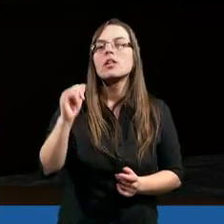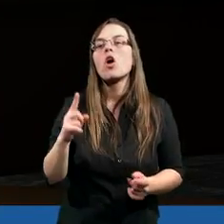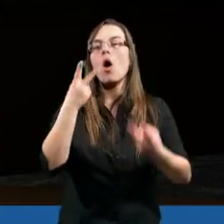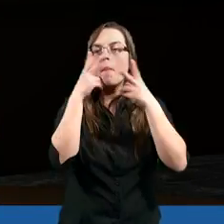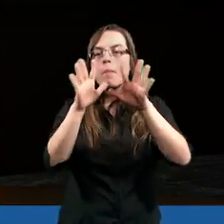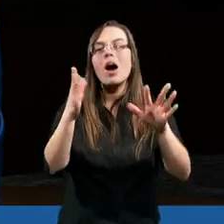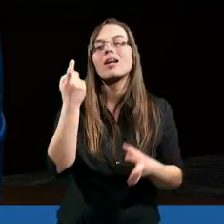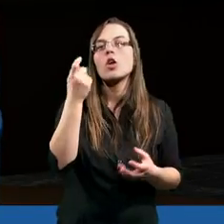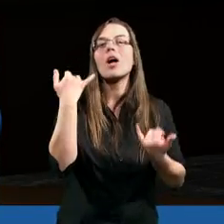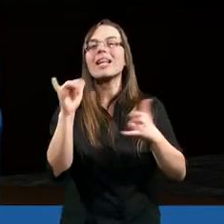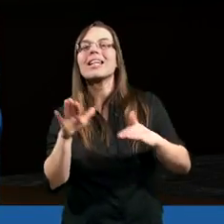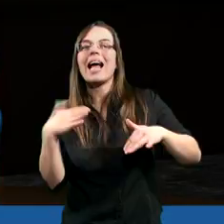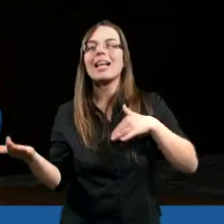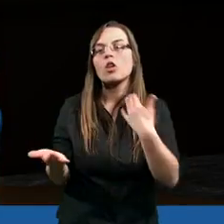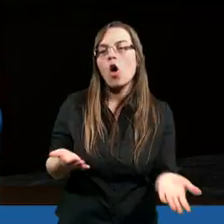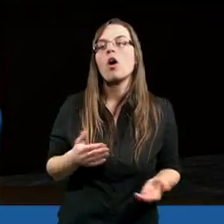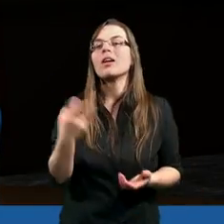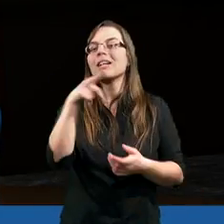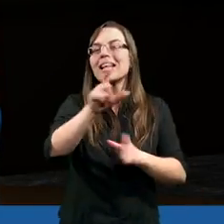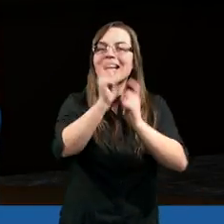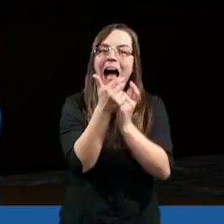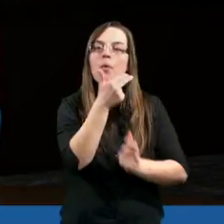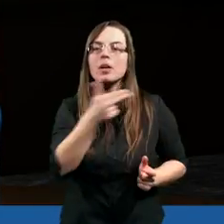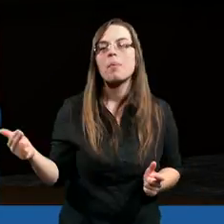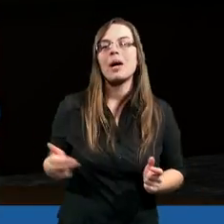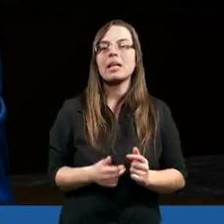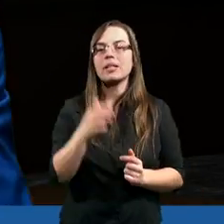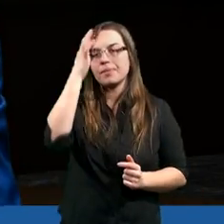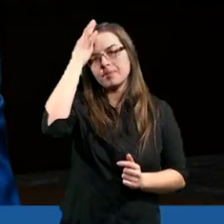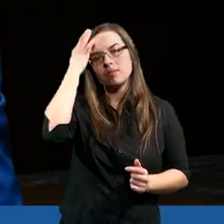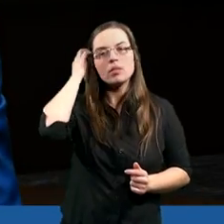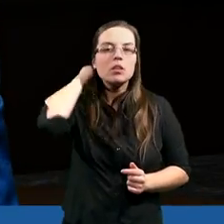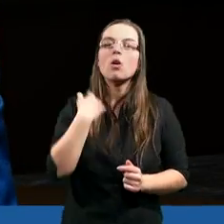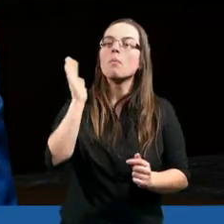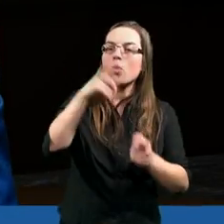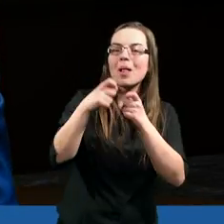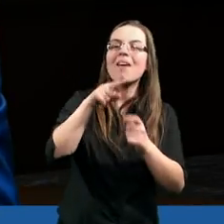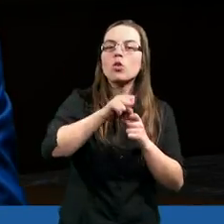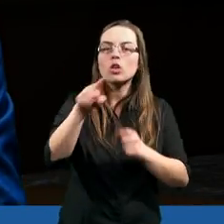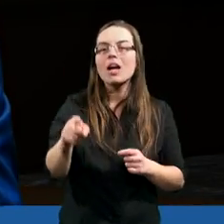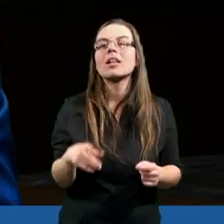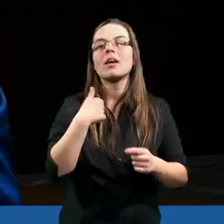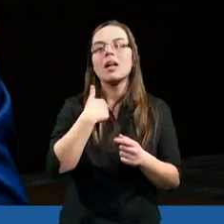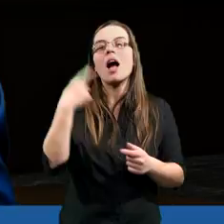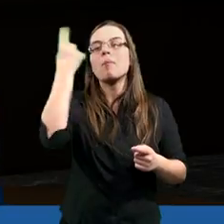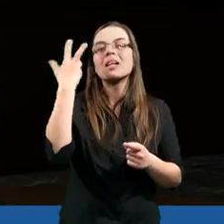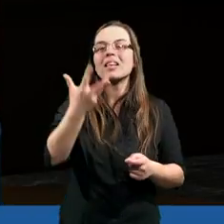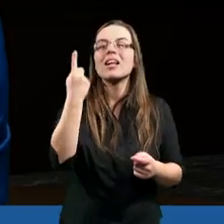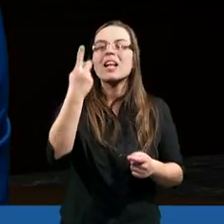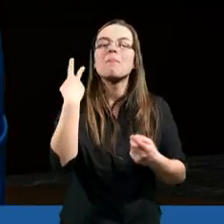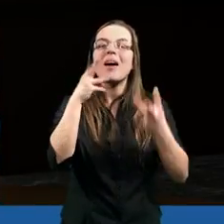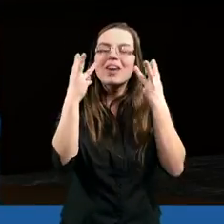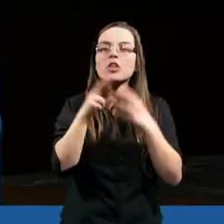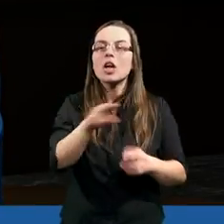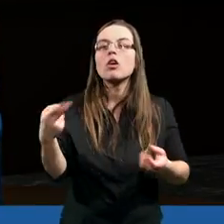i pokazać trochę z innej strony ten cały temat. To może to zrobię, a potem nawiążę do tego, bo myślę, że tutaj mijamy